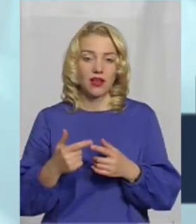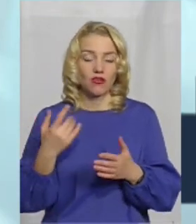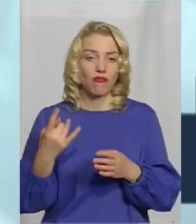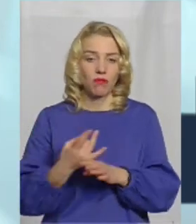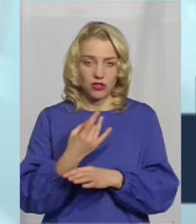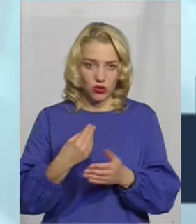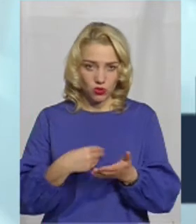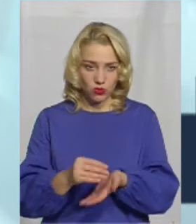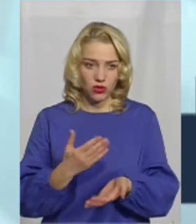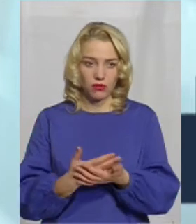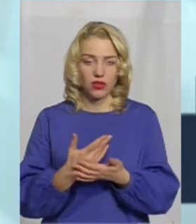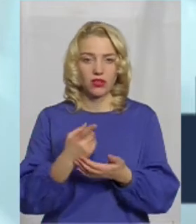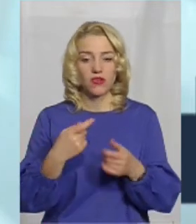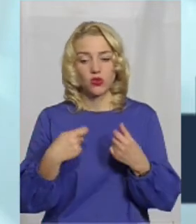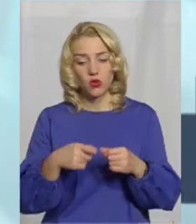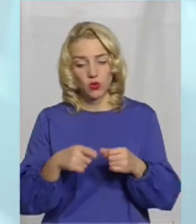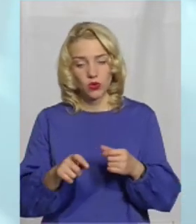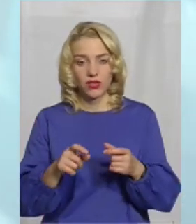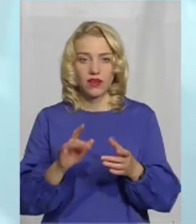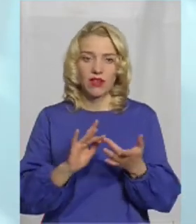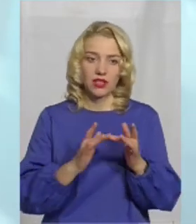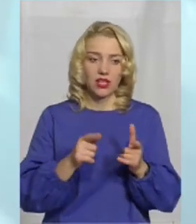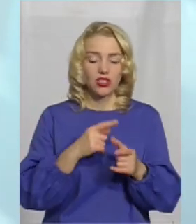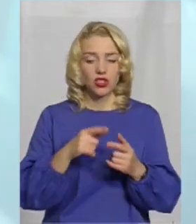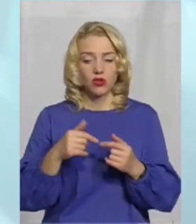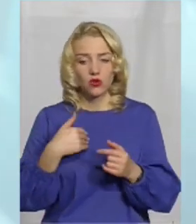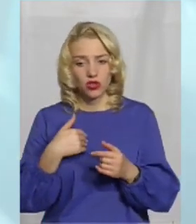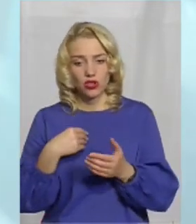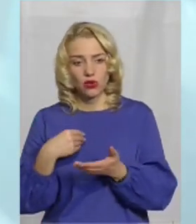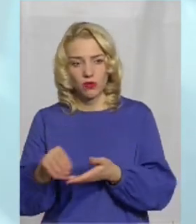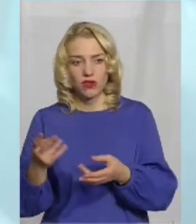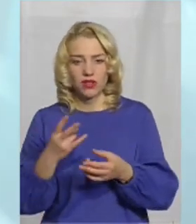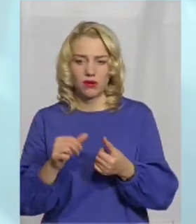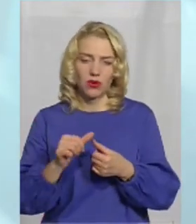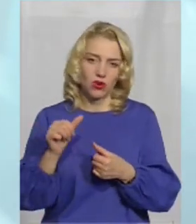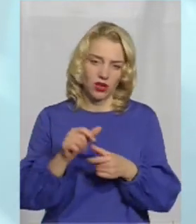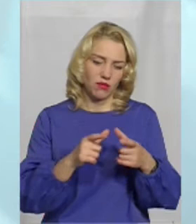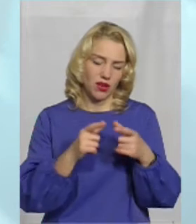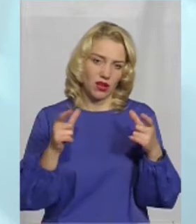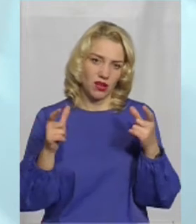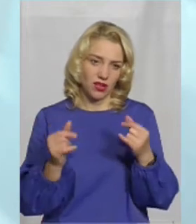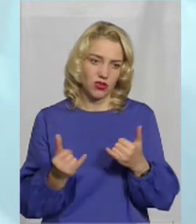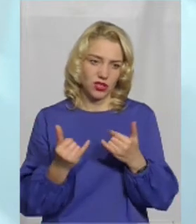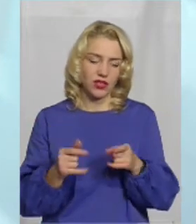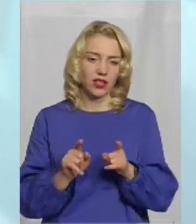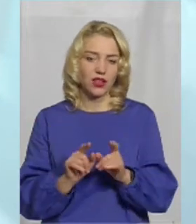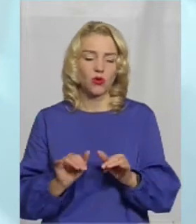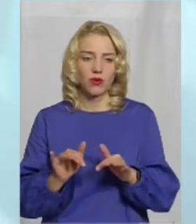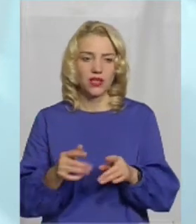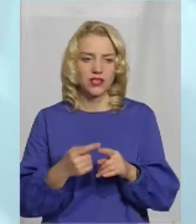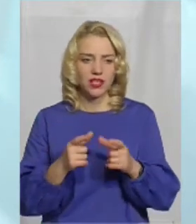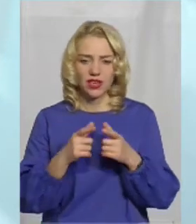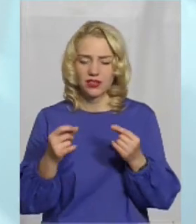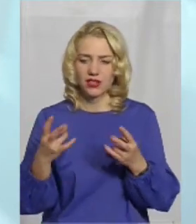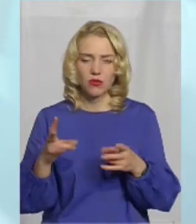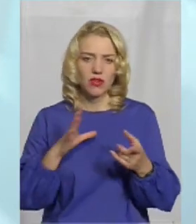Якщо ви торгуєте в інтернеті, чи хочете щось купувати, краще завести окрему картку для таких операцій. І ця картка